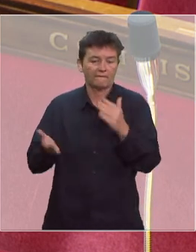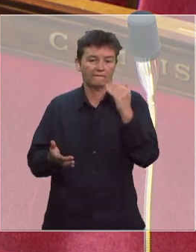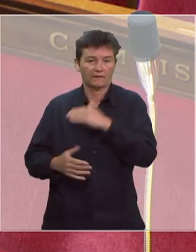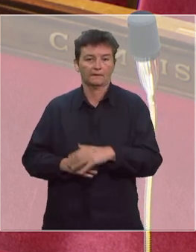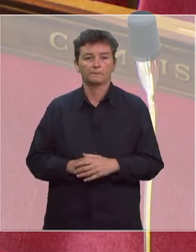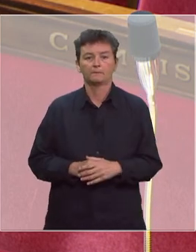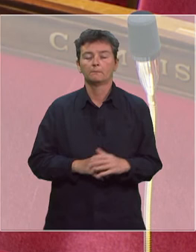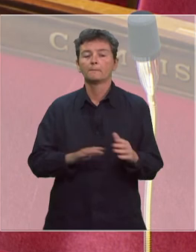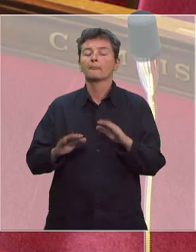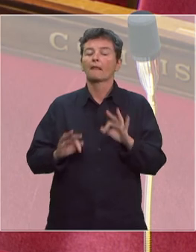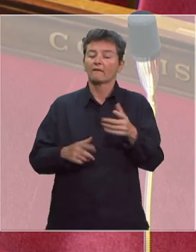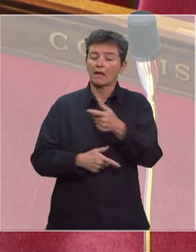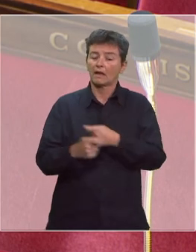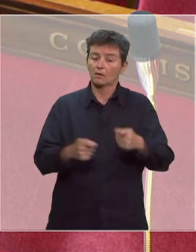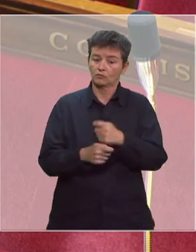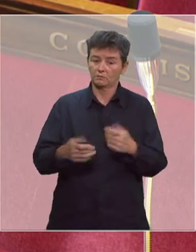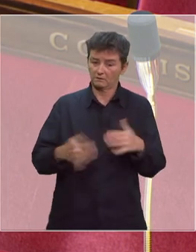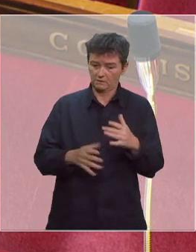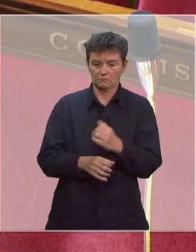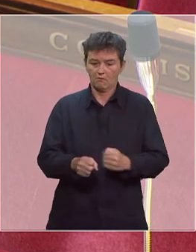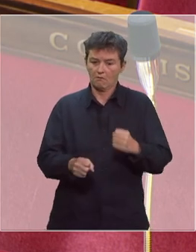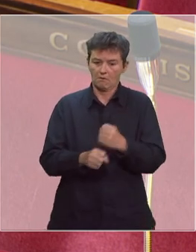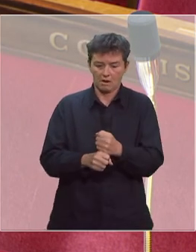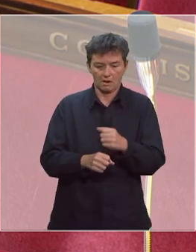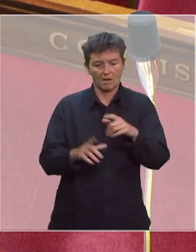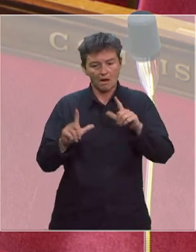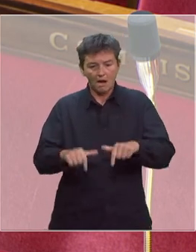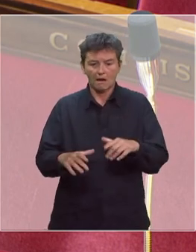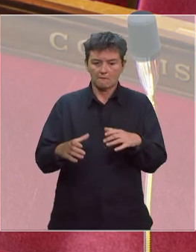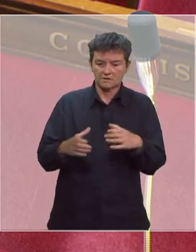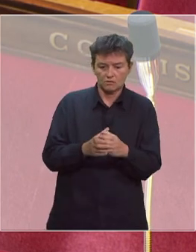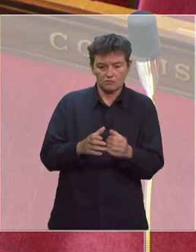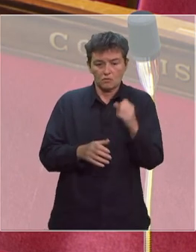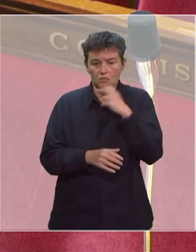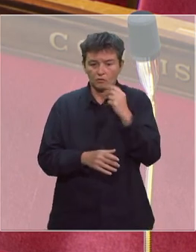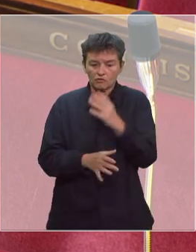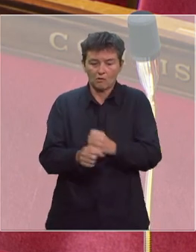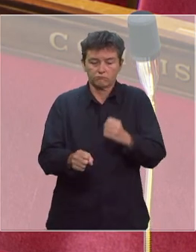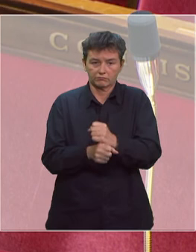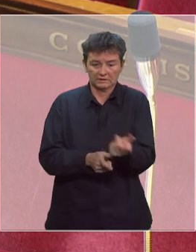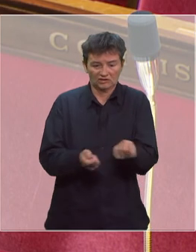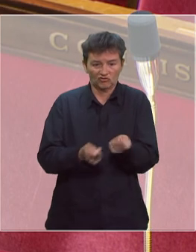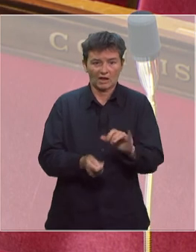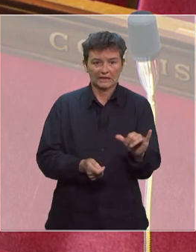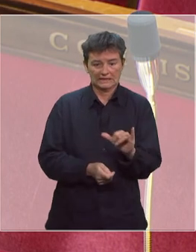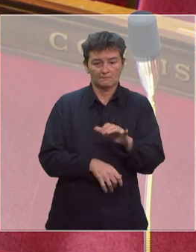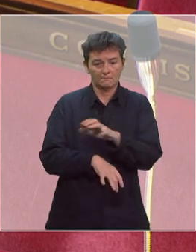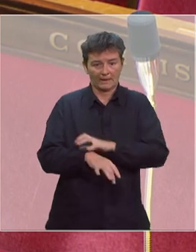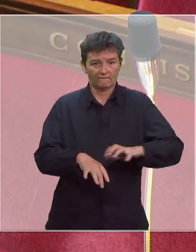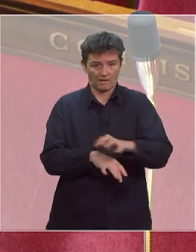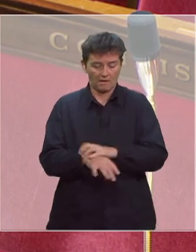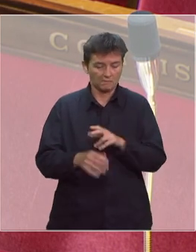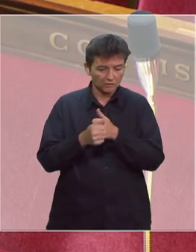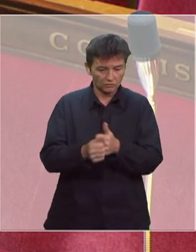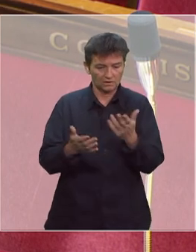mesures économiques, elles sont mises en place. J'ai demandé qu'il des cellules d'urgence pilotées par les préfets dans chaque territoire d'Outre-mer sur les questions économiques. Il y aura du cas